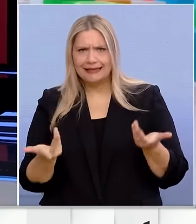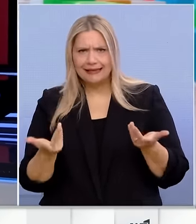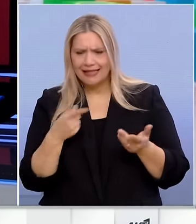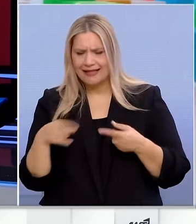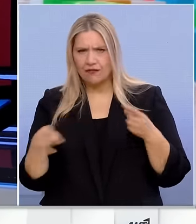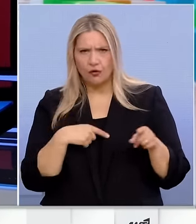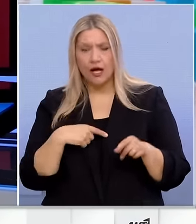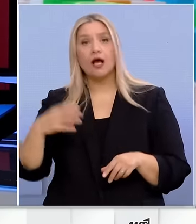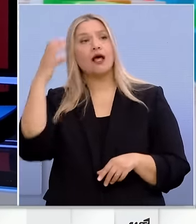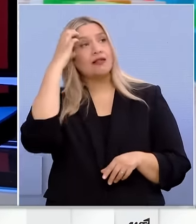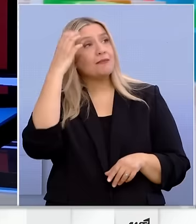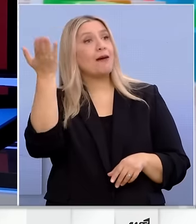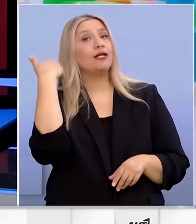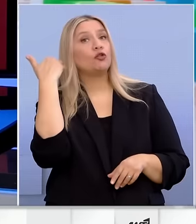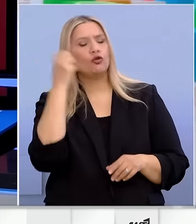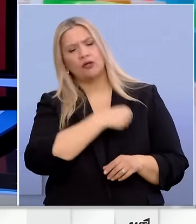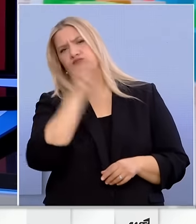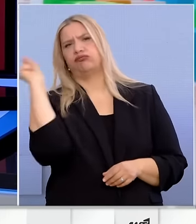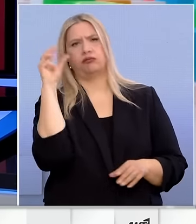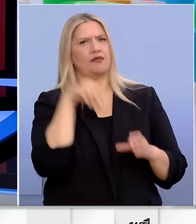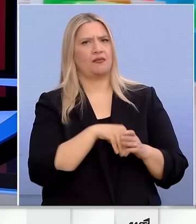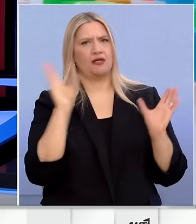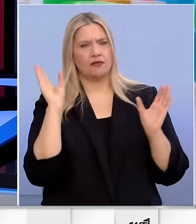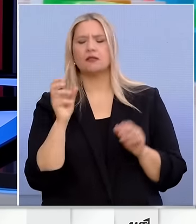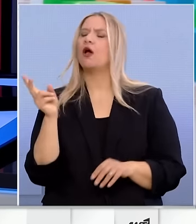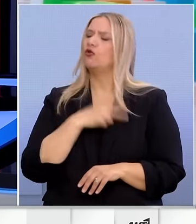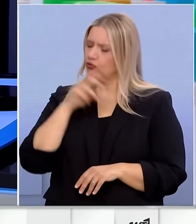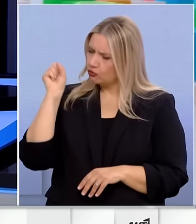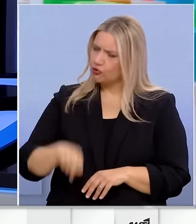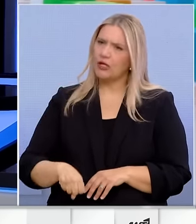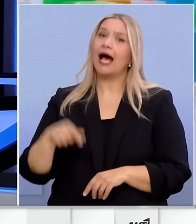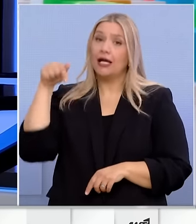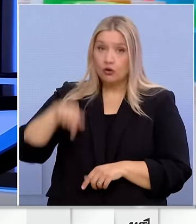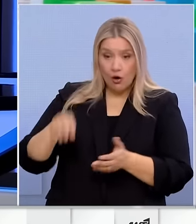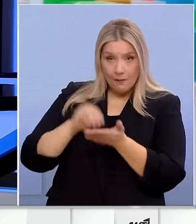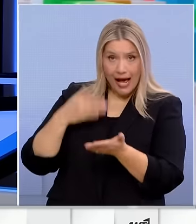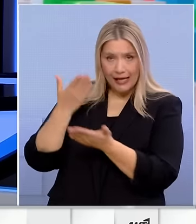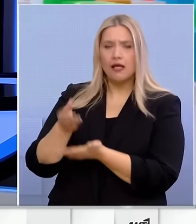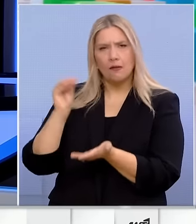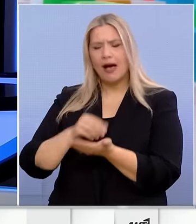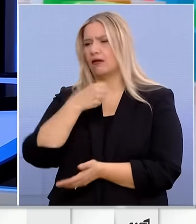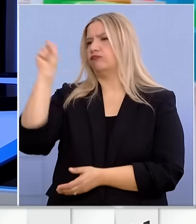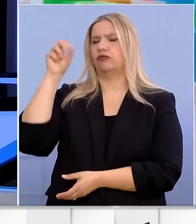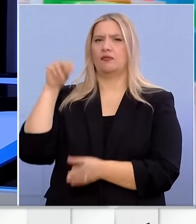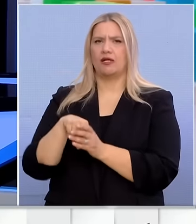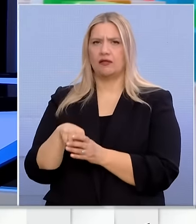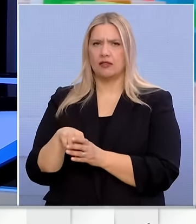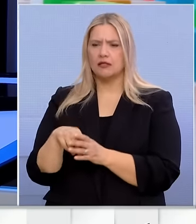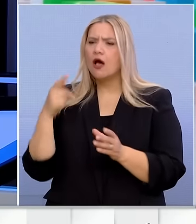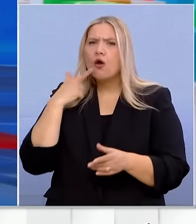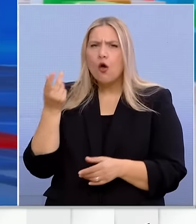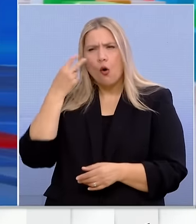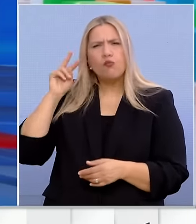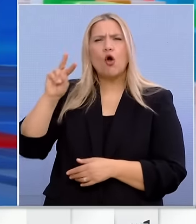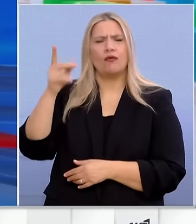μεταξύ των δύο χωρών. Εσείς την είχατε καταψηφίσει τη Θα την καταψηφίζαμε και σήμερα και με βάση τα αποτελέσματα αλλά και τις